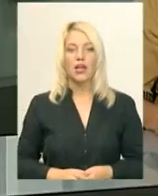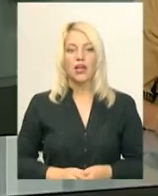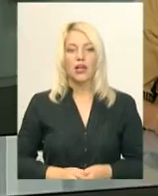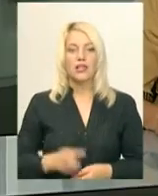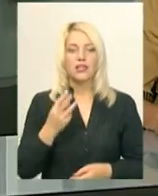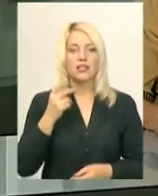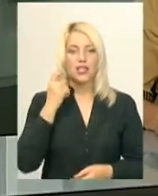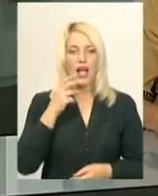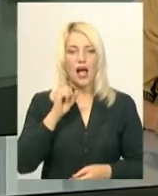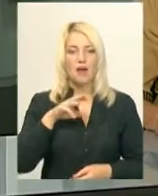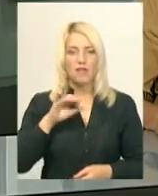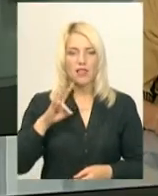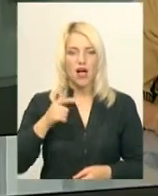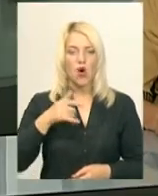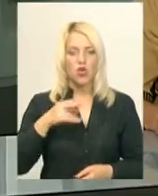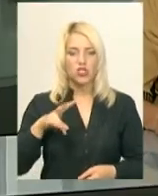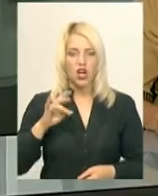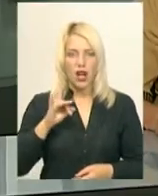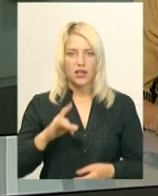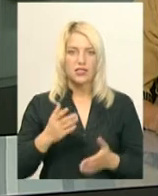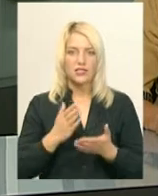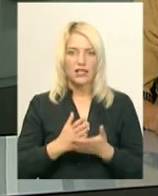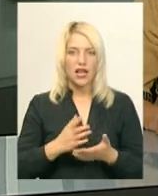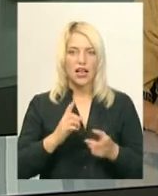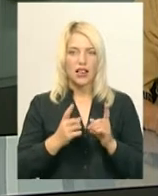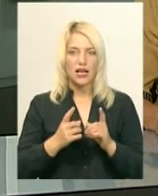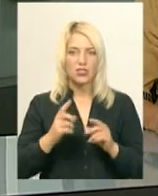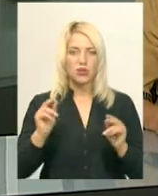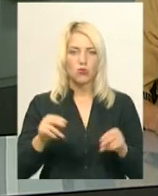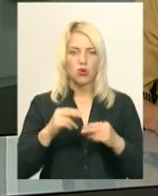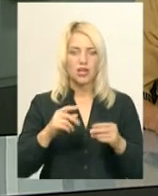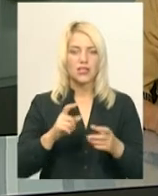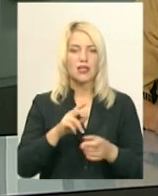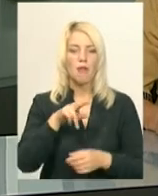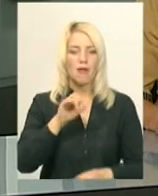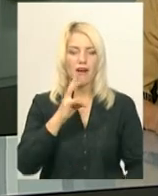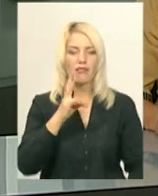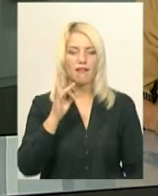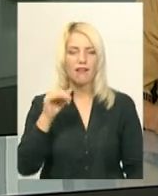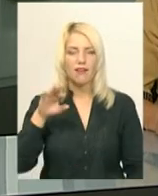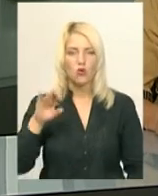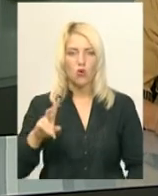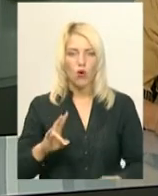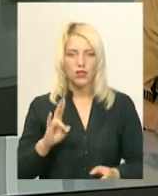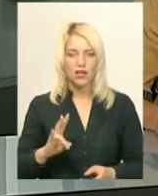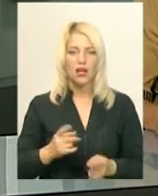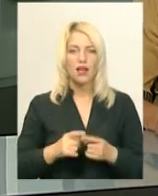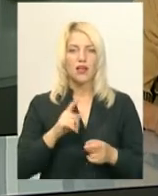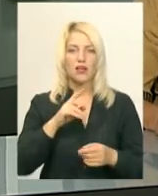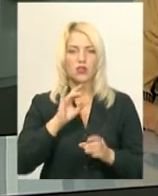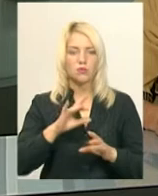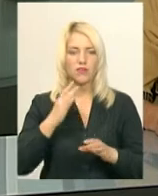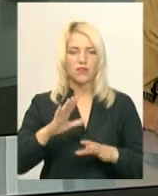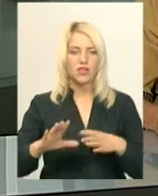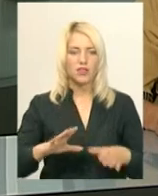-річна хмельничанка Аміна Гончар стала першою на Чемпіонаті світу з бойового мистецтва «Панкратион» в розділі «Греплінг». Розповів її